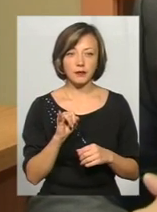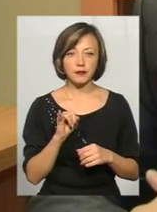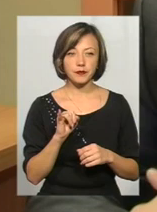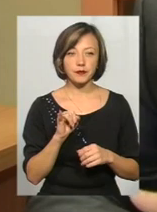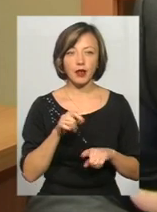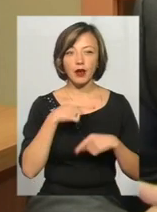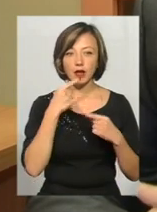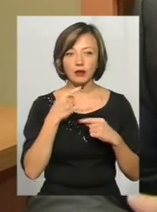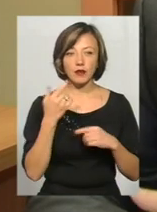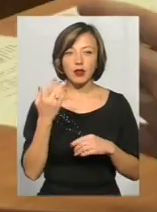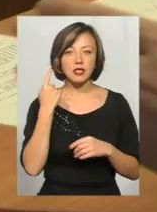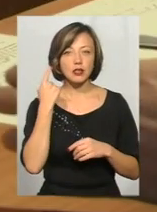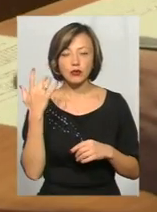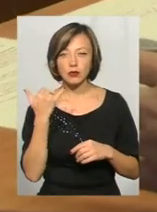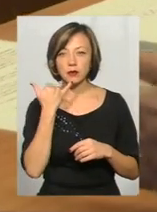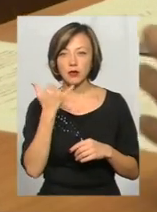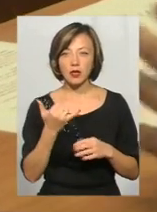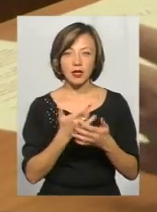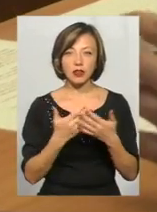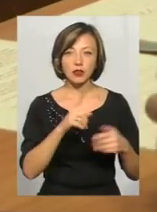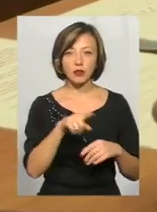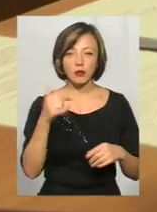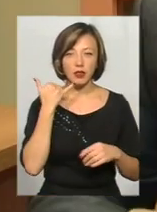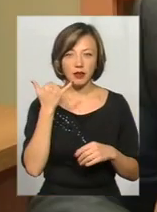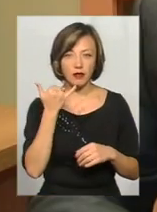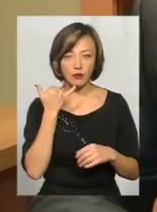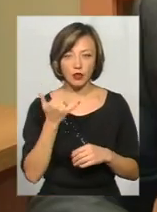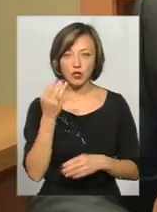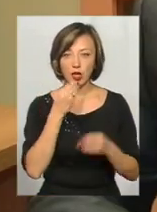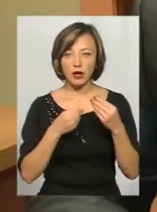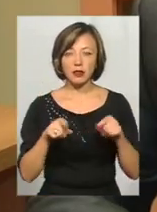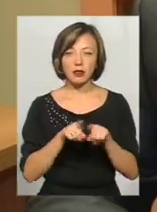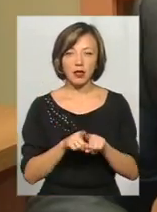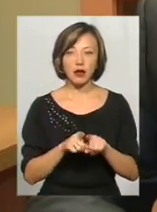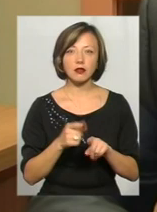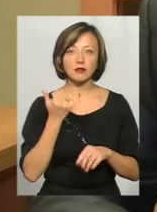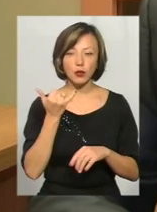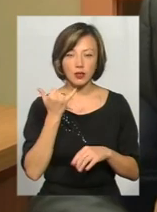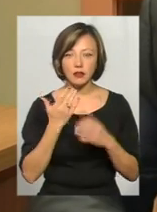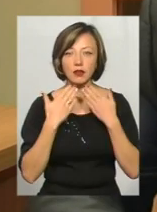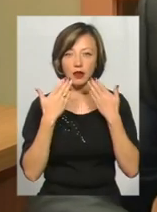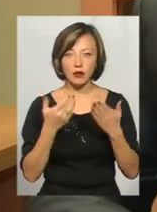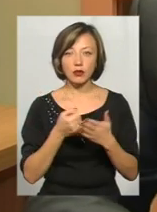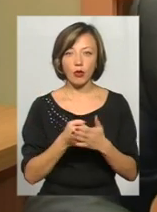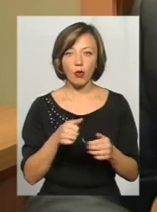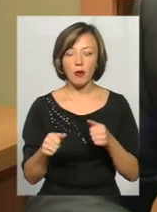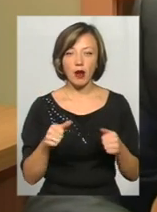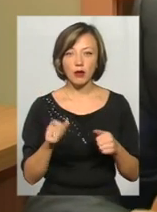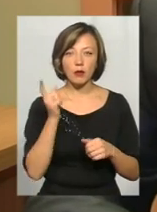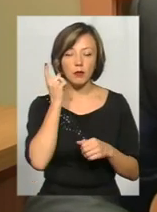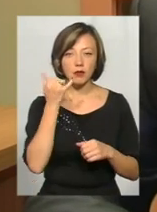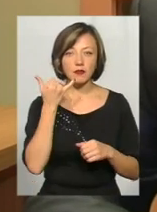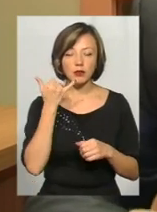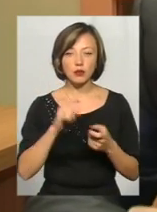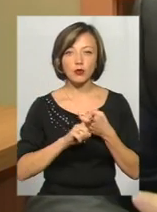і кажуть, вас не чути, перезвонять, можуть з різних номерів телефонувати. Шахраї, таким чином, кілька разів прозвонивши, звертаються до оператора мобільного зв'язку,